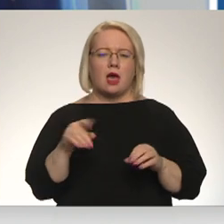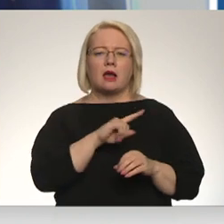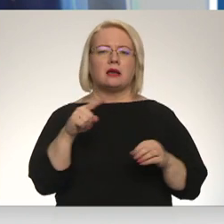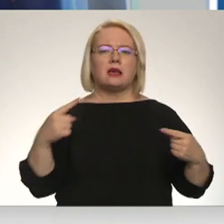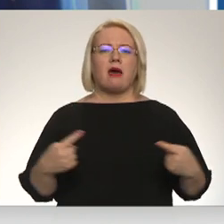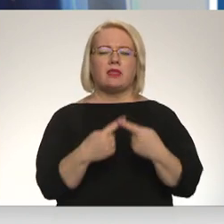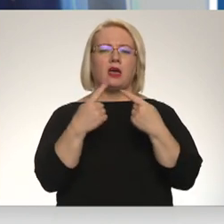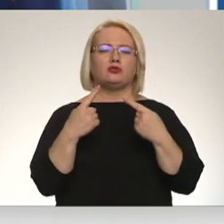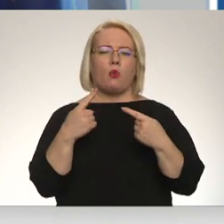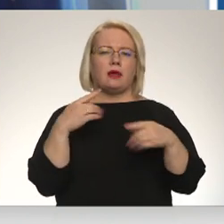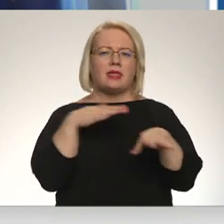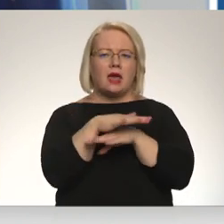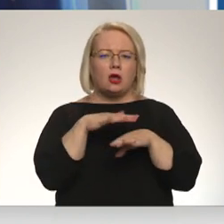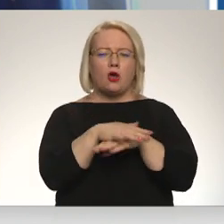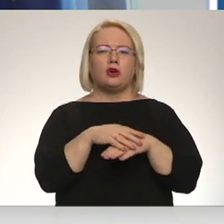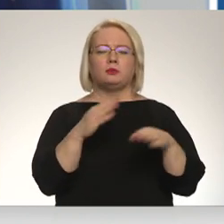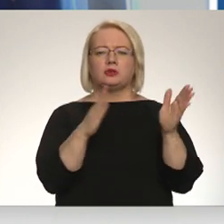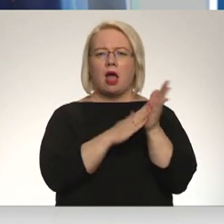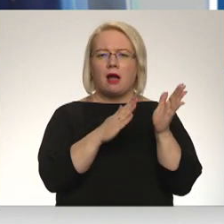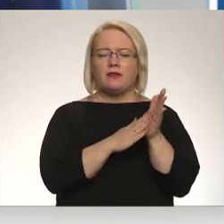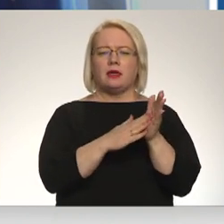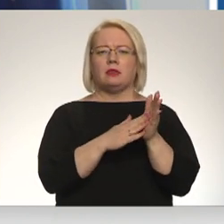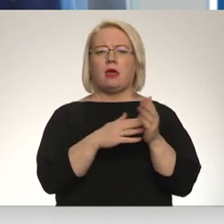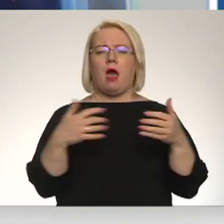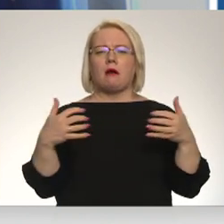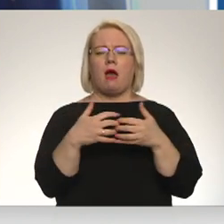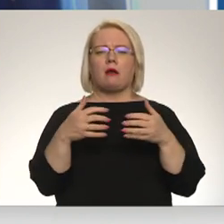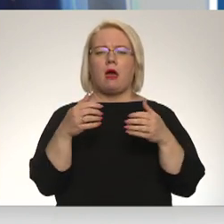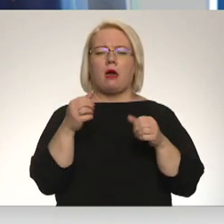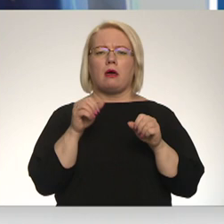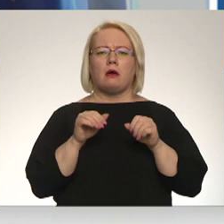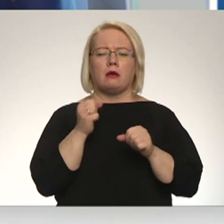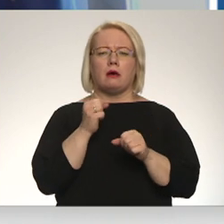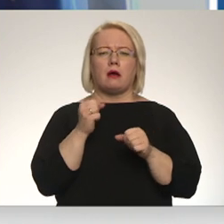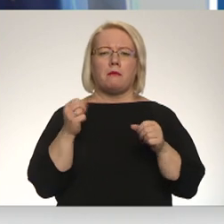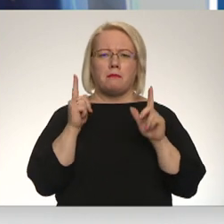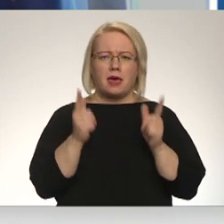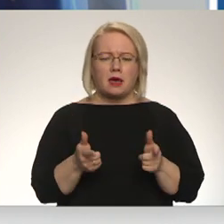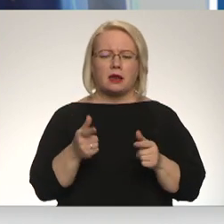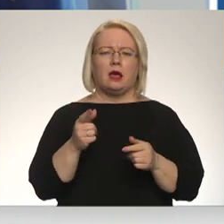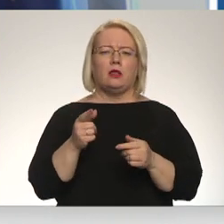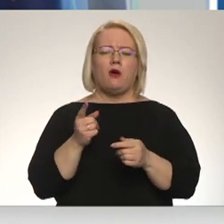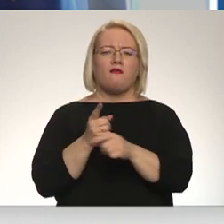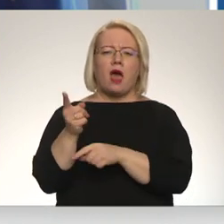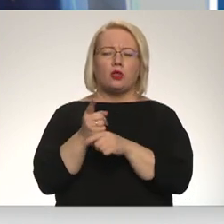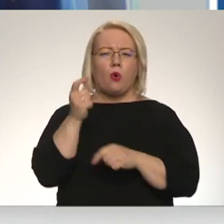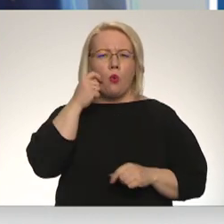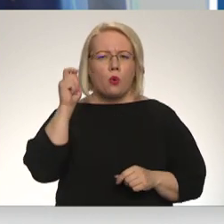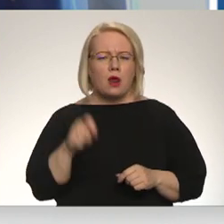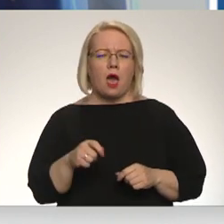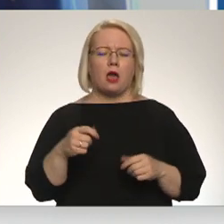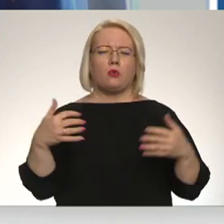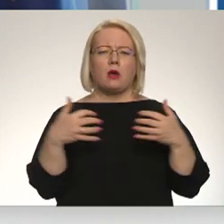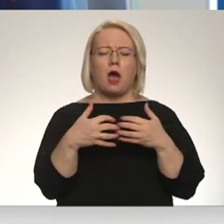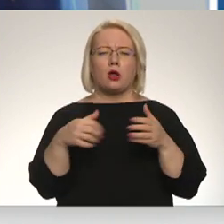terorismu, slavienu to attaisno kara darbību, vaino Ukrainu un NATO kara noziegumos